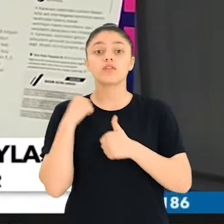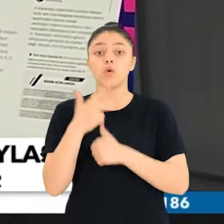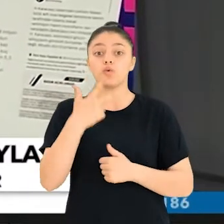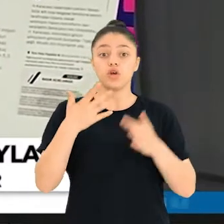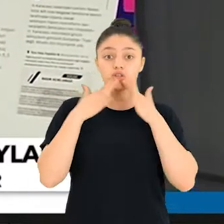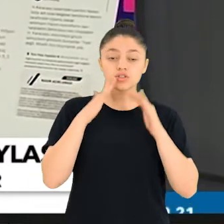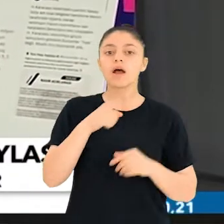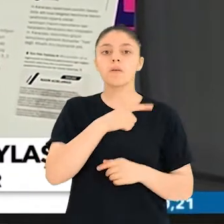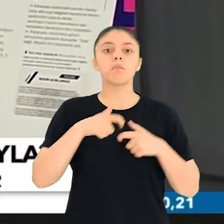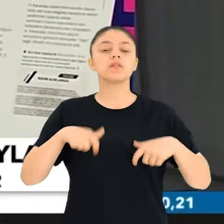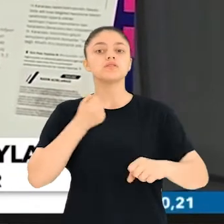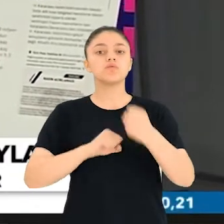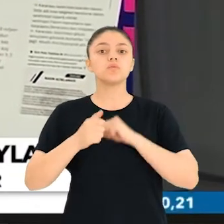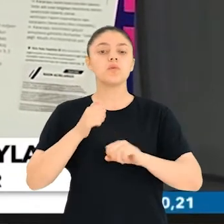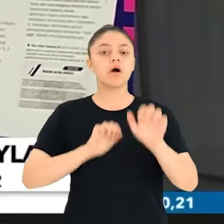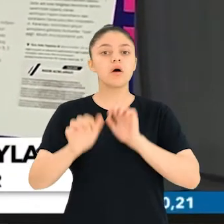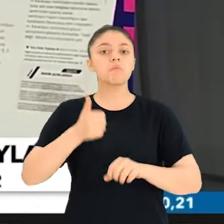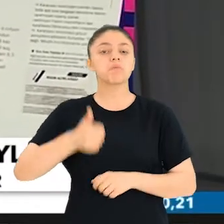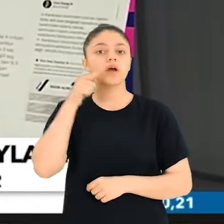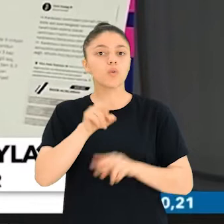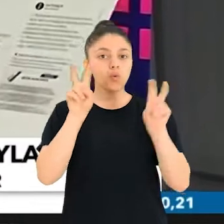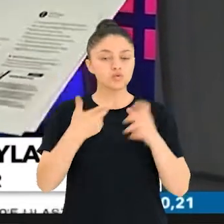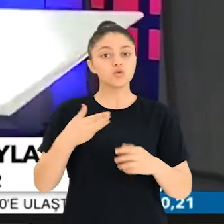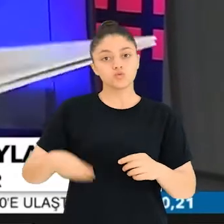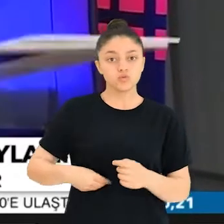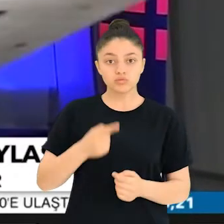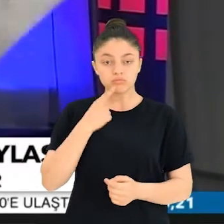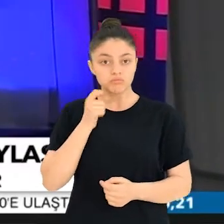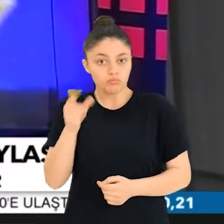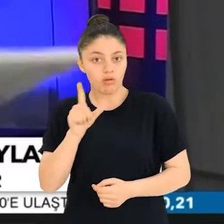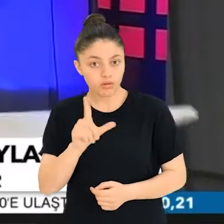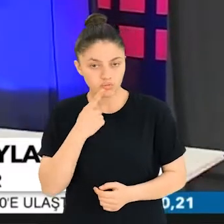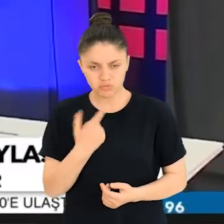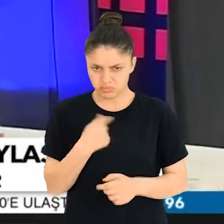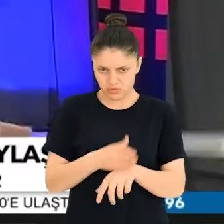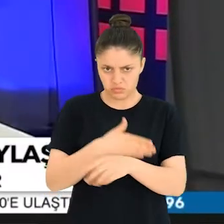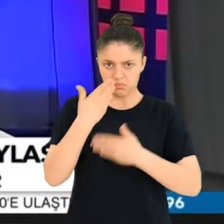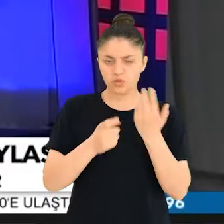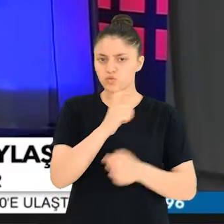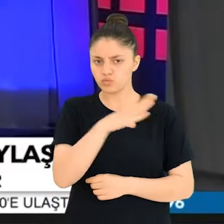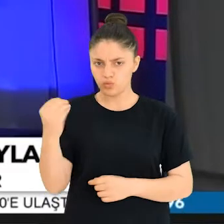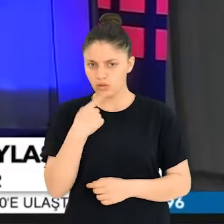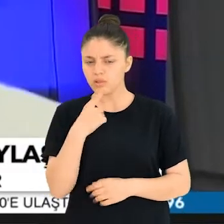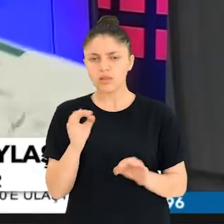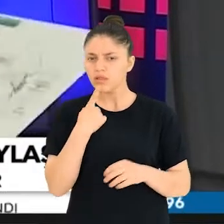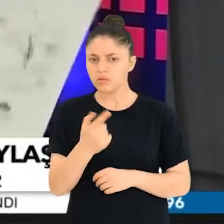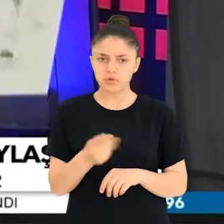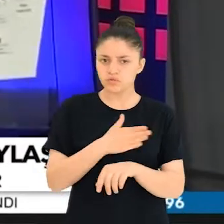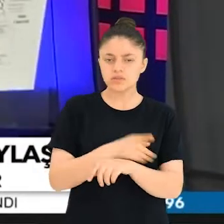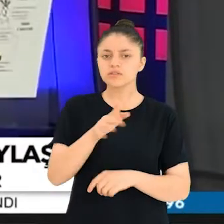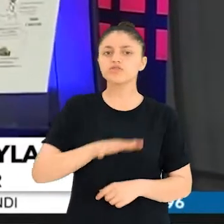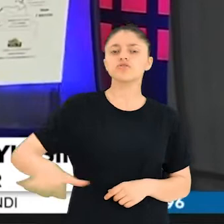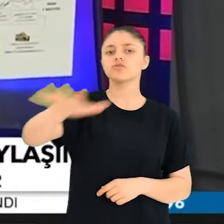yapan Milli Savunma Bakanı Hulusi Akar ile ilgili suç duyurusu yapar mısın? O kadar ahlaksızlar ki demin söyledim. Şimdi 9 milyon derken ne dedim